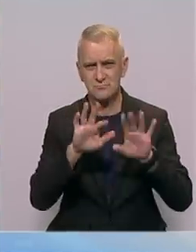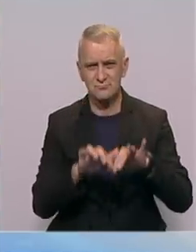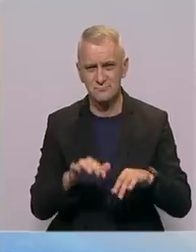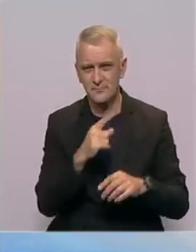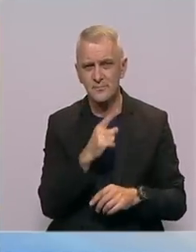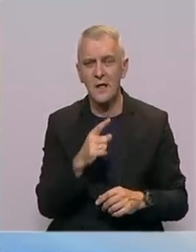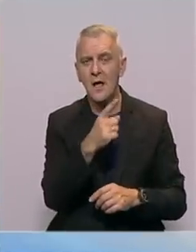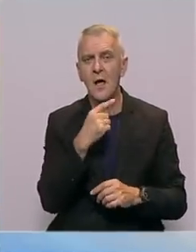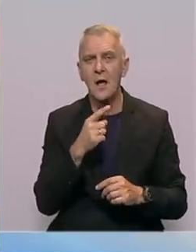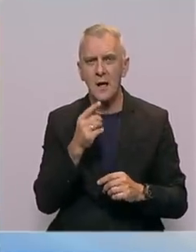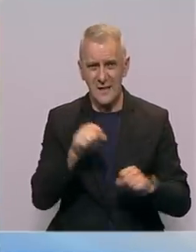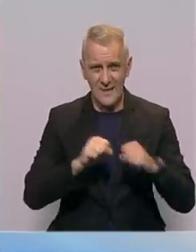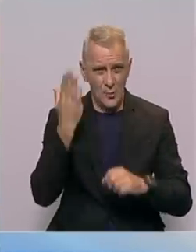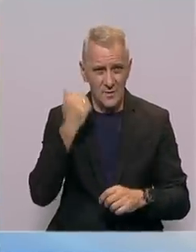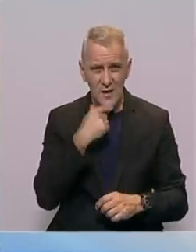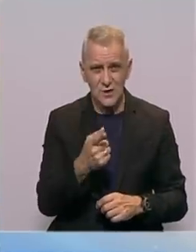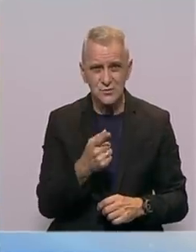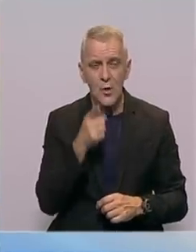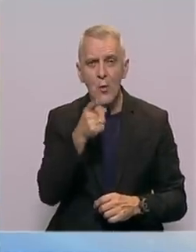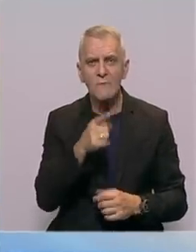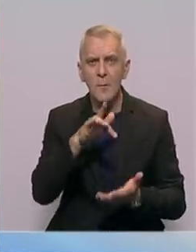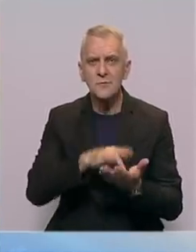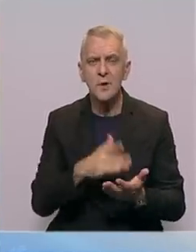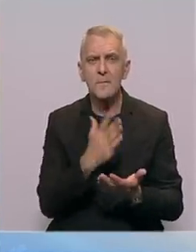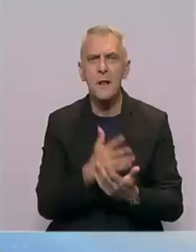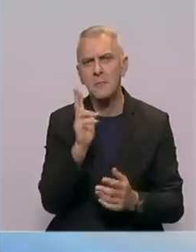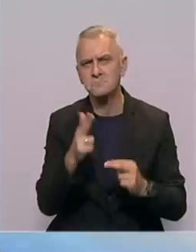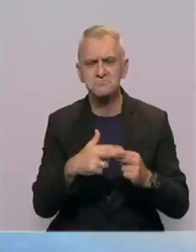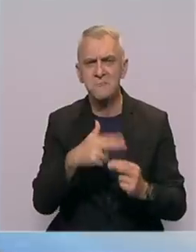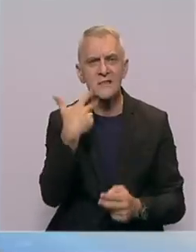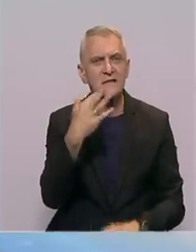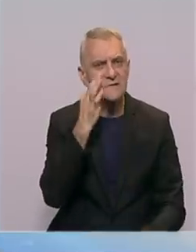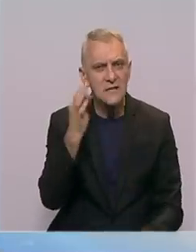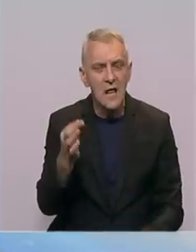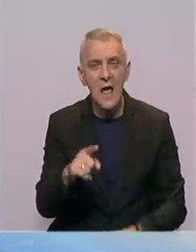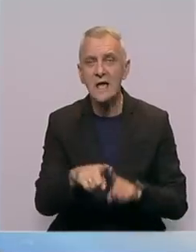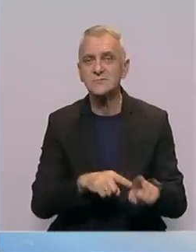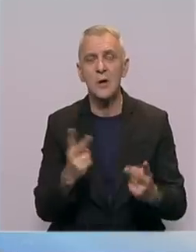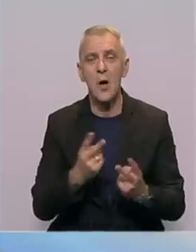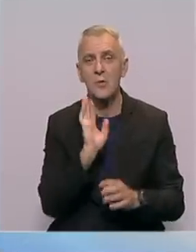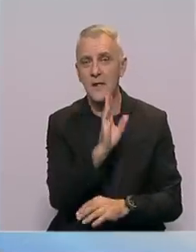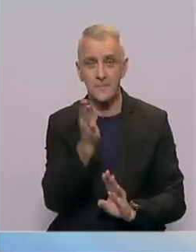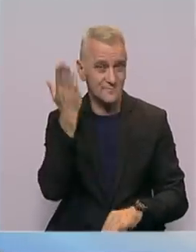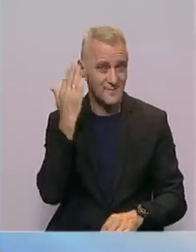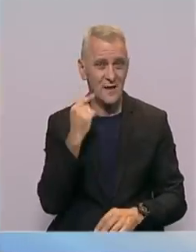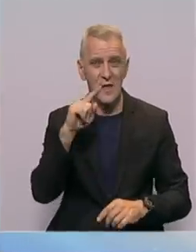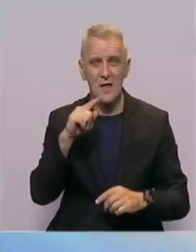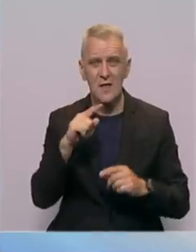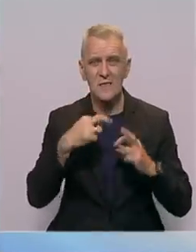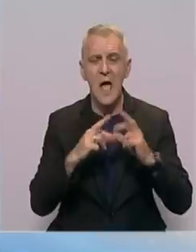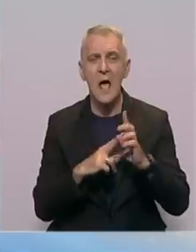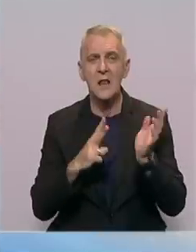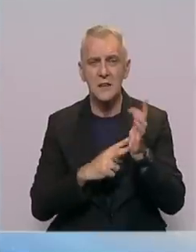Devošić se, kako se dalje navodi, na ovoj pozici zadržala oko 30 dana, te je isto kao njen prethodnik